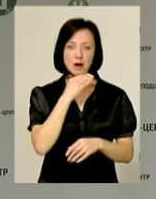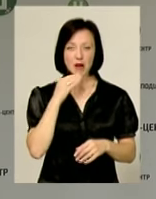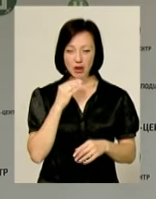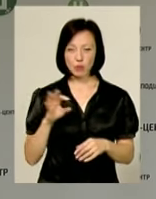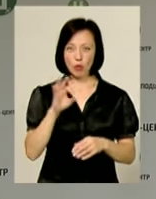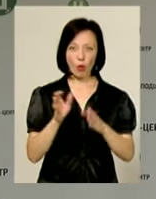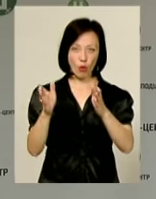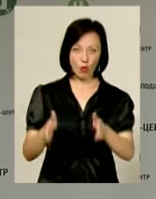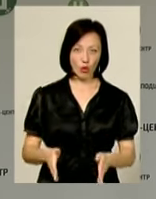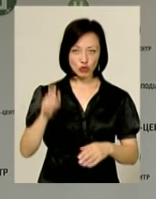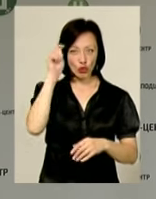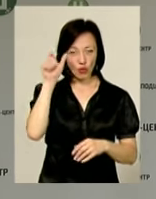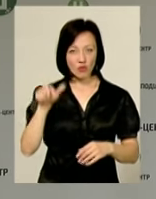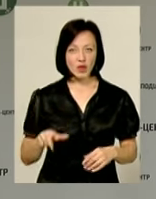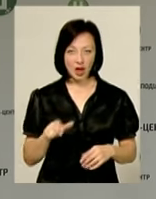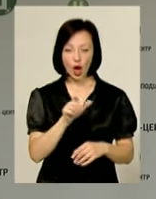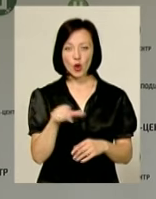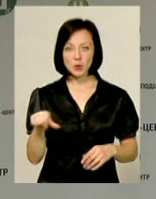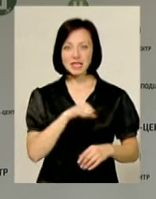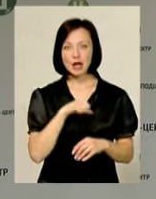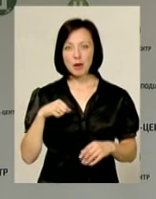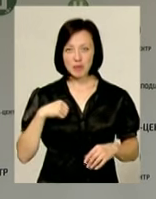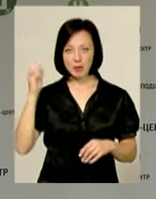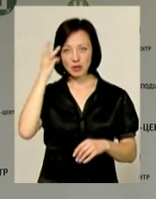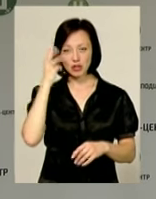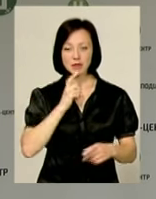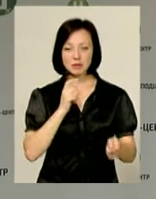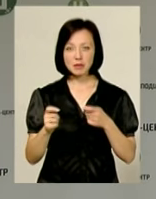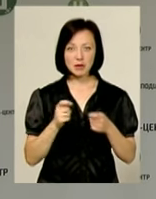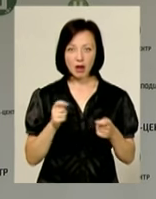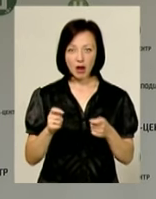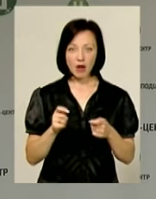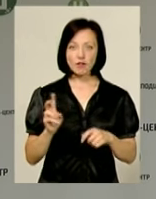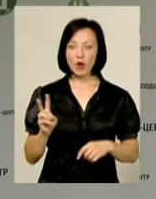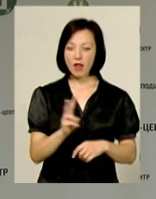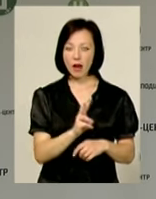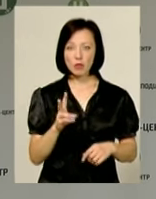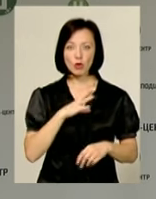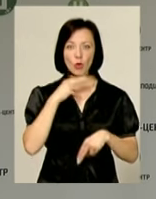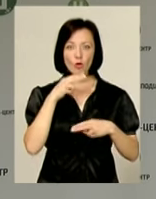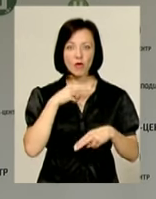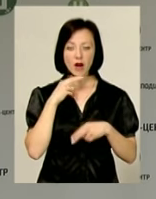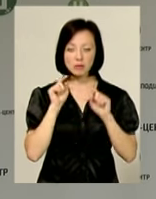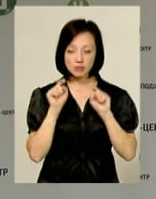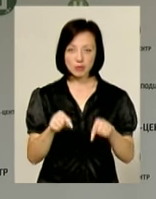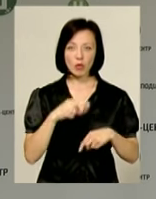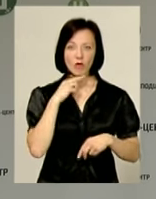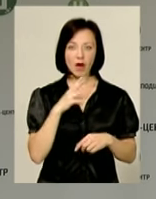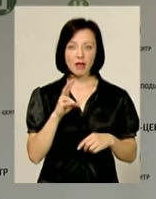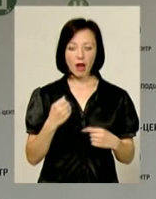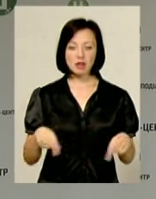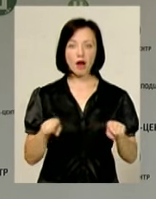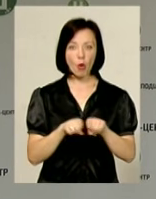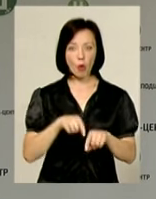чоловіка було. Тобто люди, які самі хмельничани застерігали інших людей по тролейбусах, щоб вони були уважні, звертали увагу на